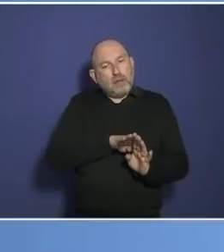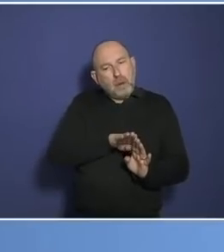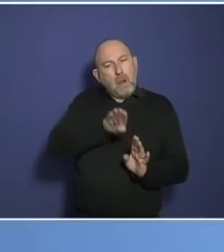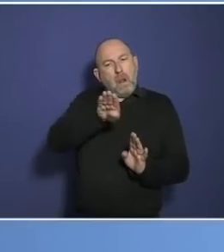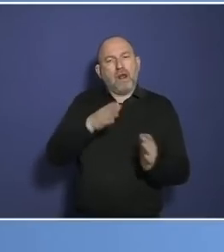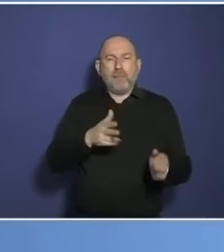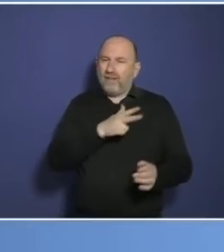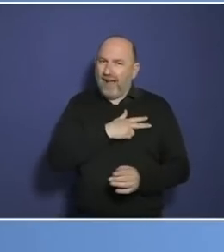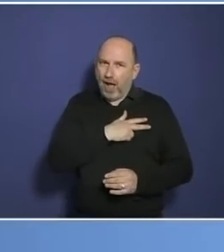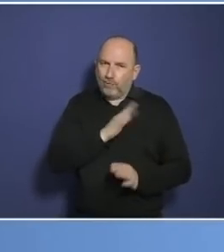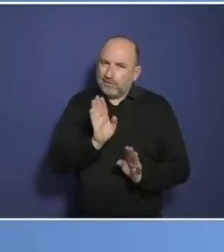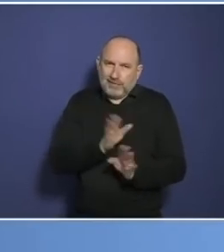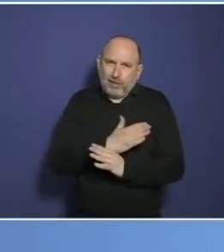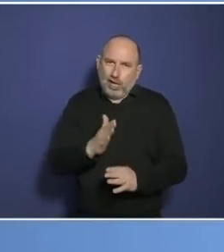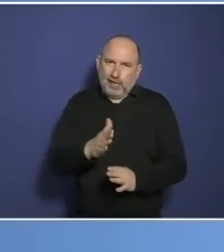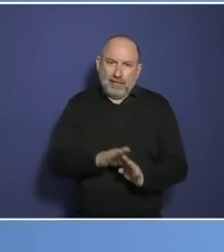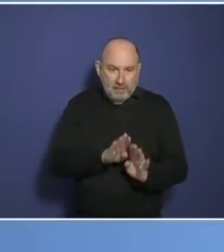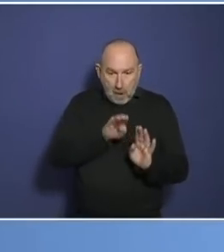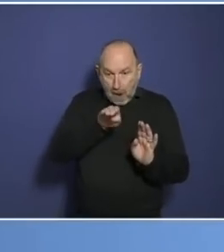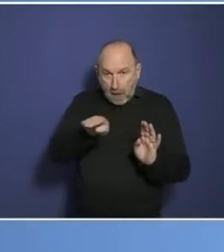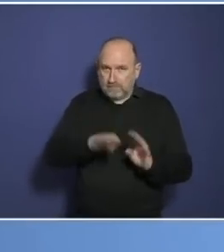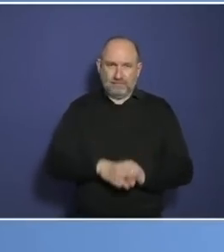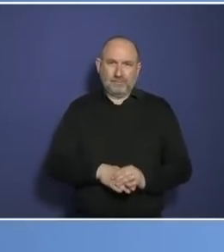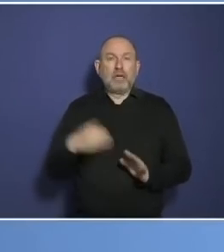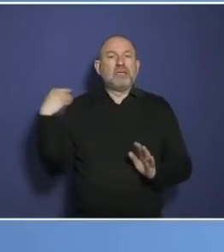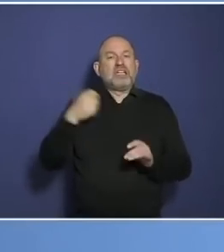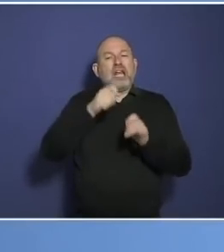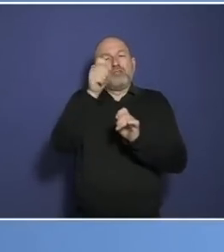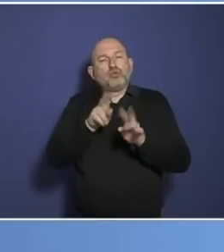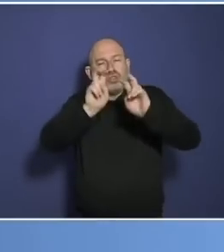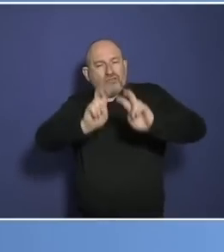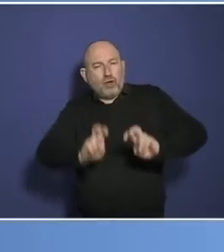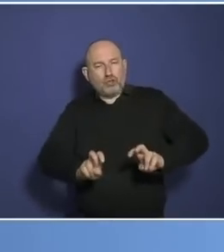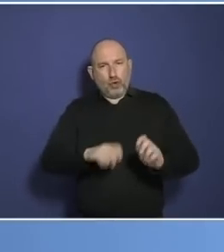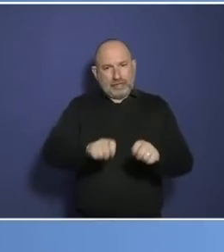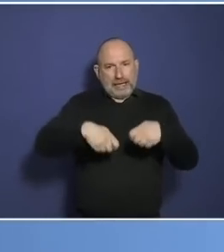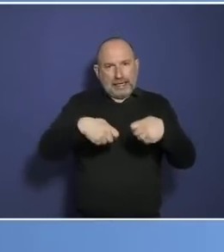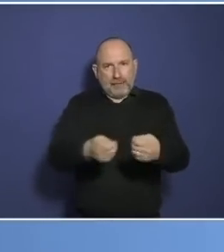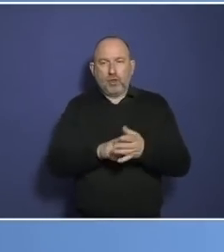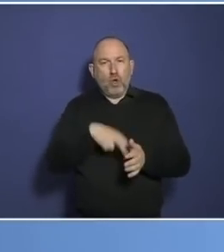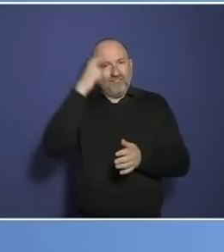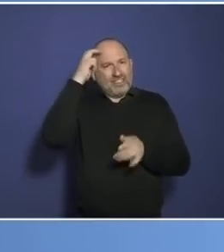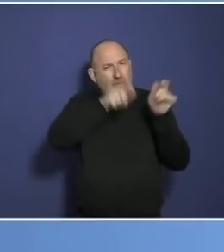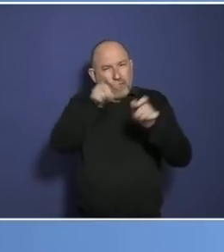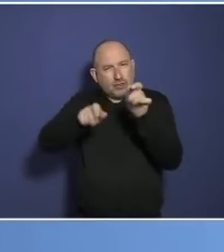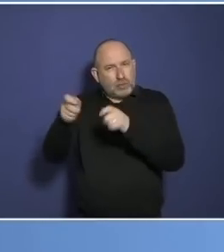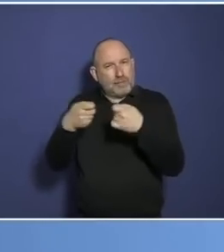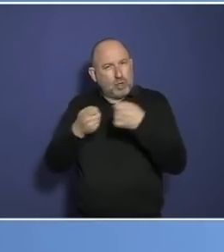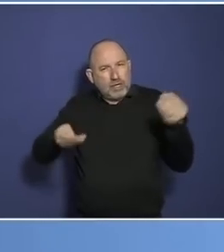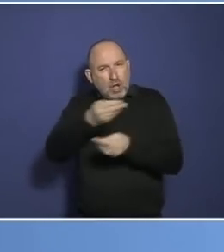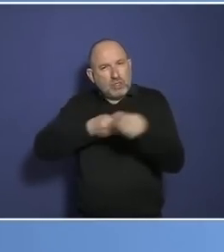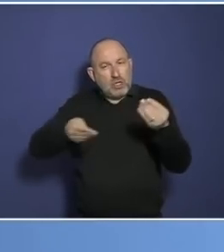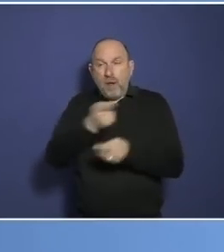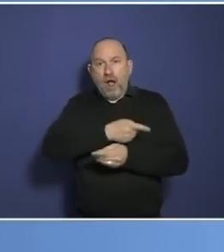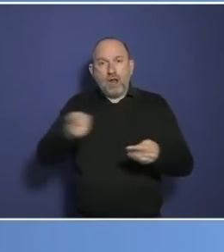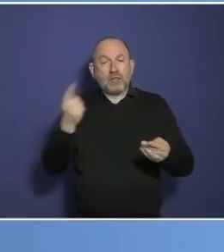auch das ganze Leben hier stoppen und dann werden wir optimal in die Welle hineingehen. Das würde Ihnen sicher gefallen, Herr Lauterbach. Vielleicht haben Sie kein Leben, vielleicht ist das für Sie nicht